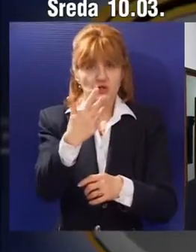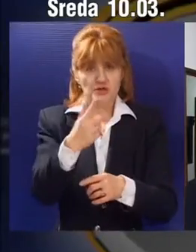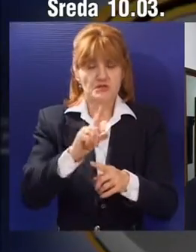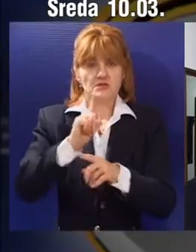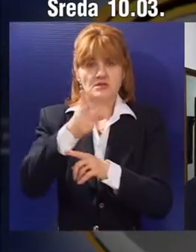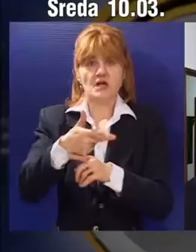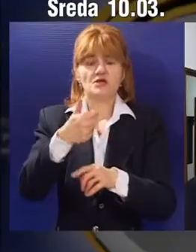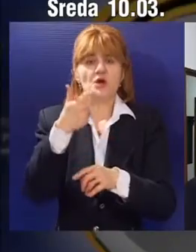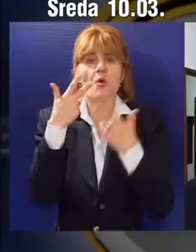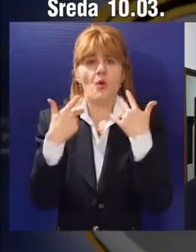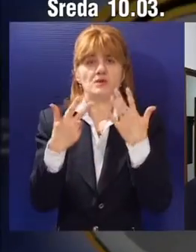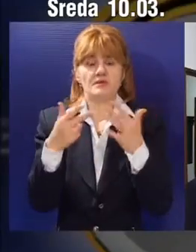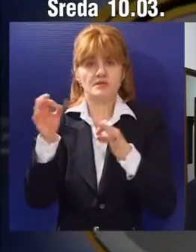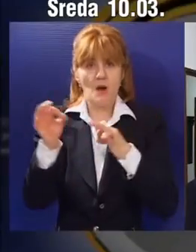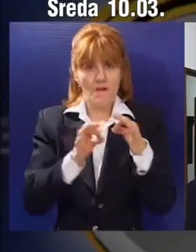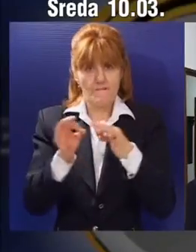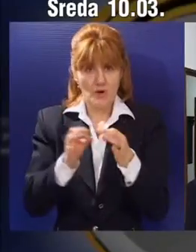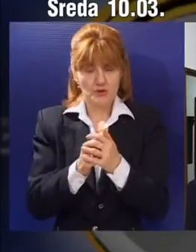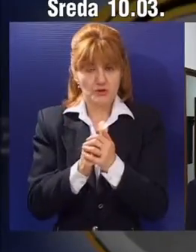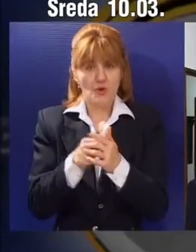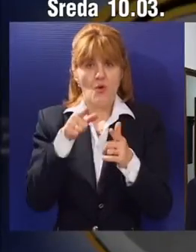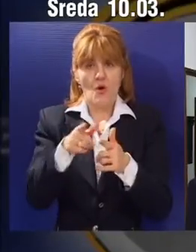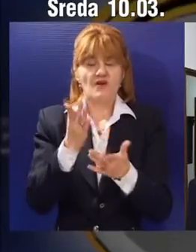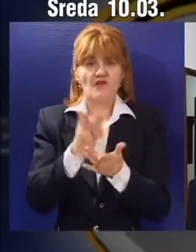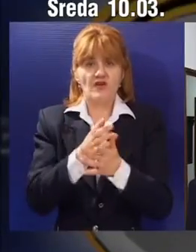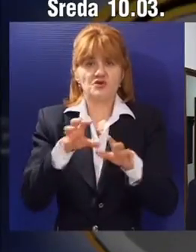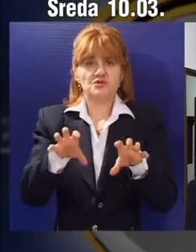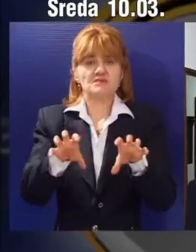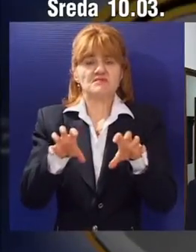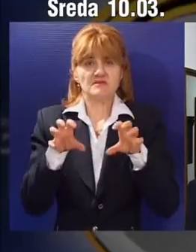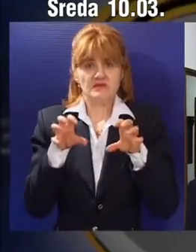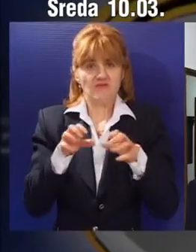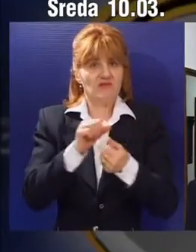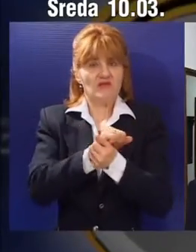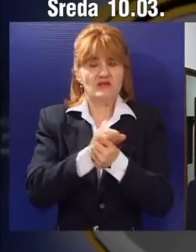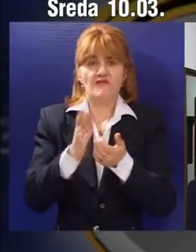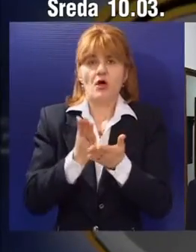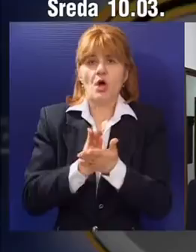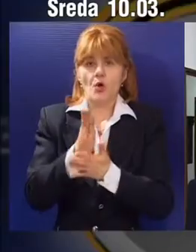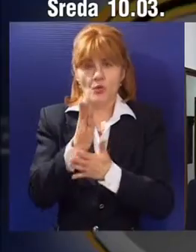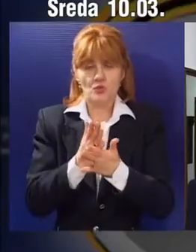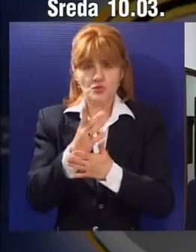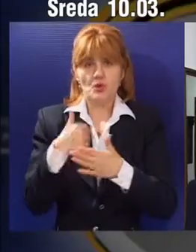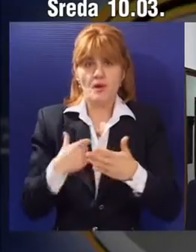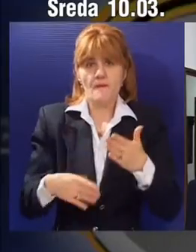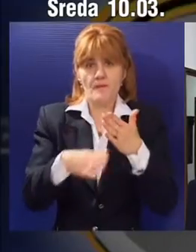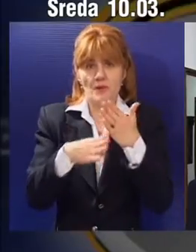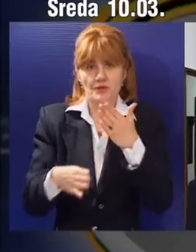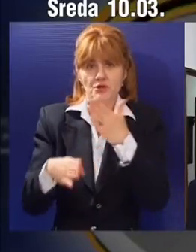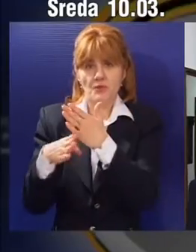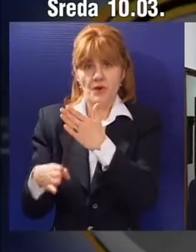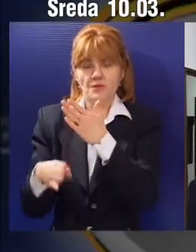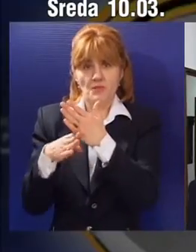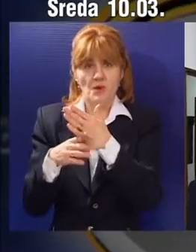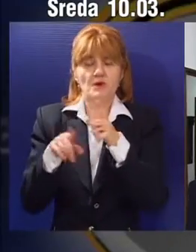oni već skoro plaćaju toliko, kada već izlaze, oni su već pripremljeni. Zatim i sve ove ostale usluge koje im pomažemo i to isto